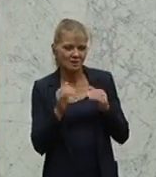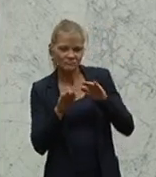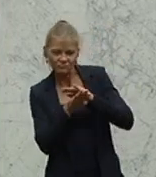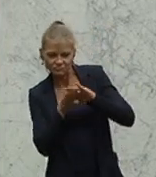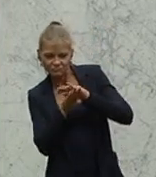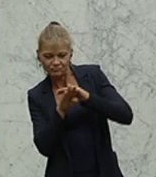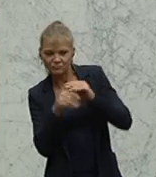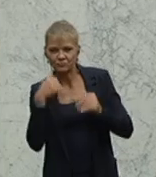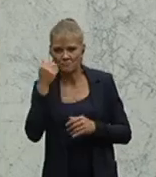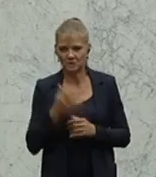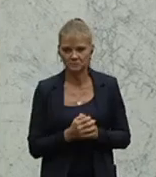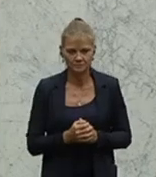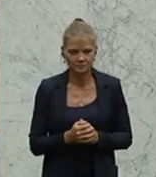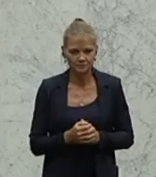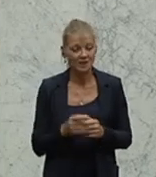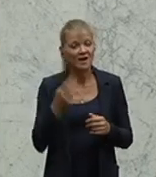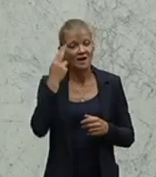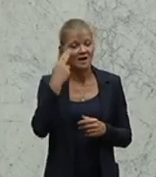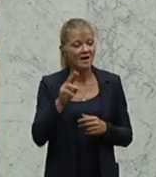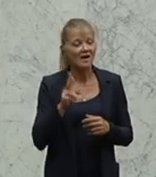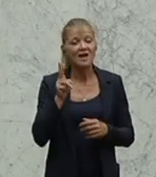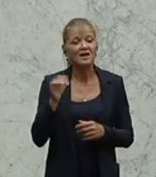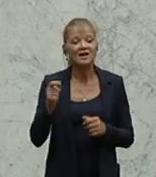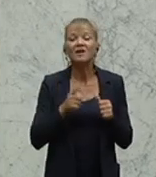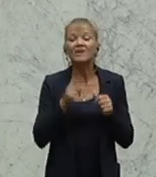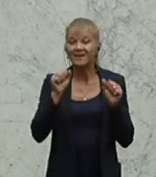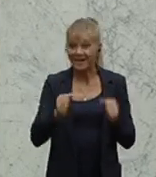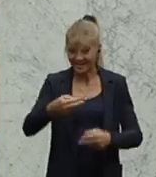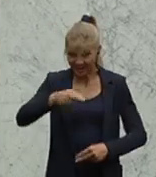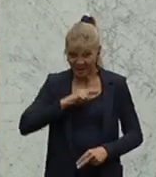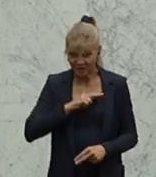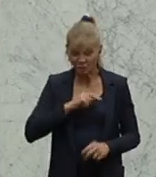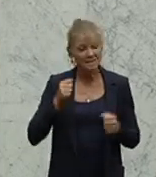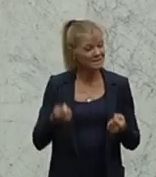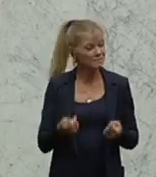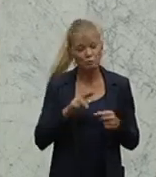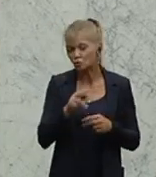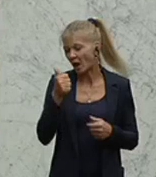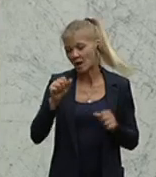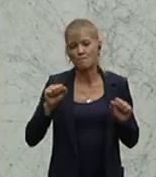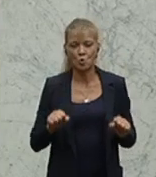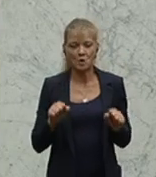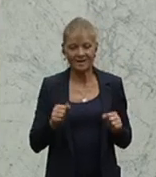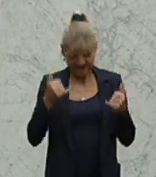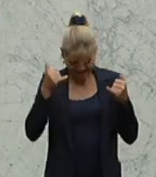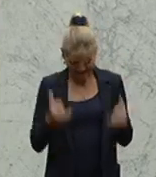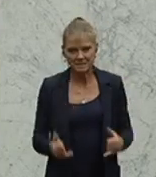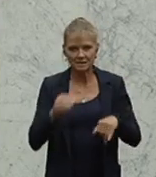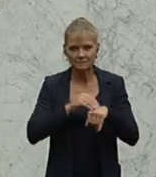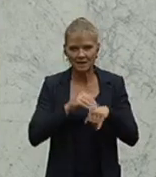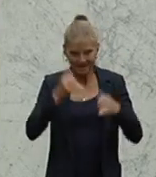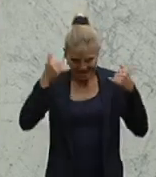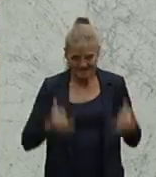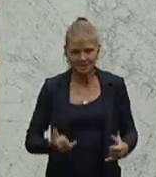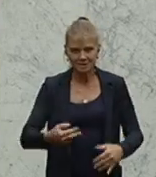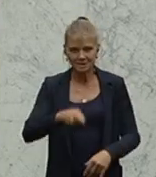können, dann gibt es nur eine Möglichkeit. Sie melden sich jetzt und beantworten sie. Ich sage Ihnen, was die Alternative ist. Wenn